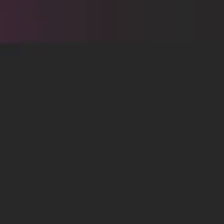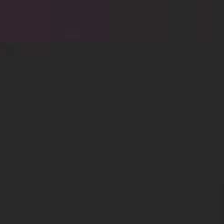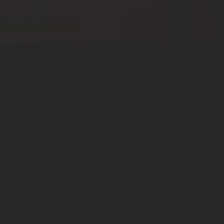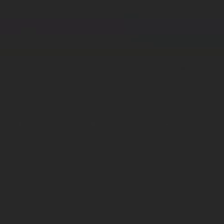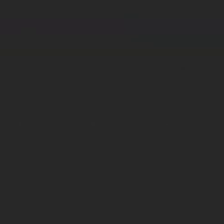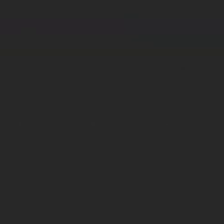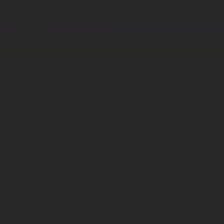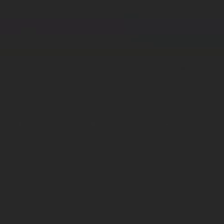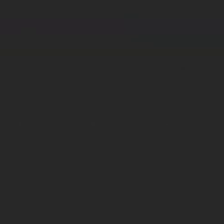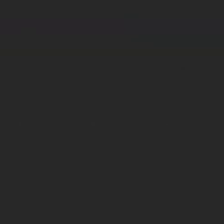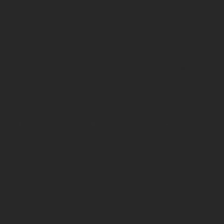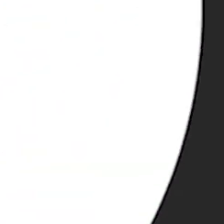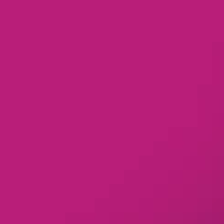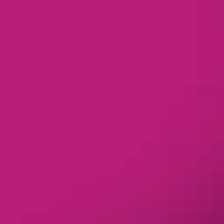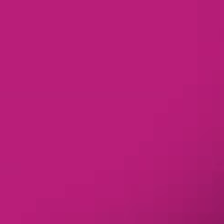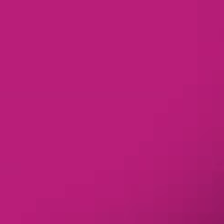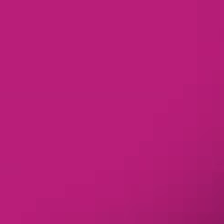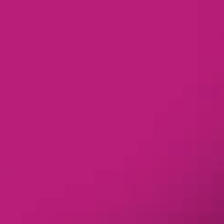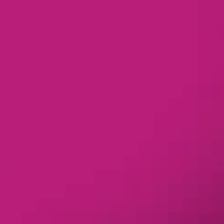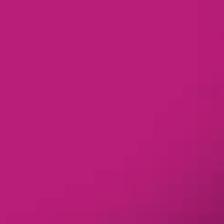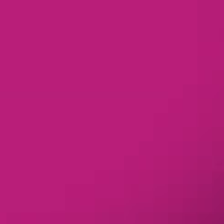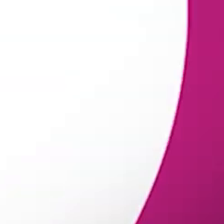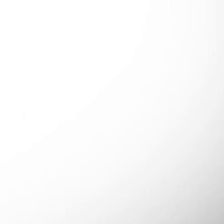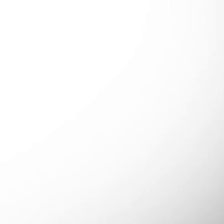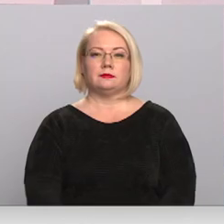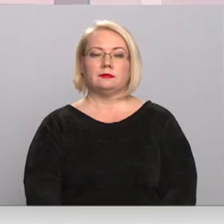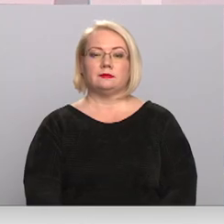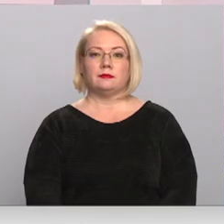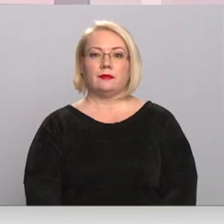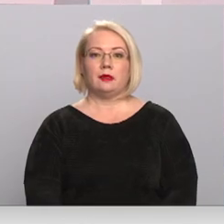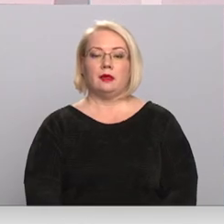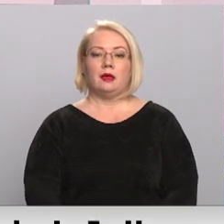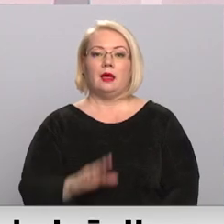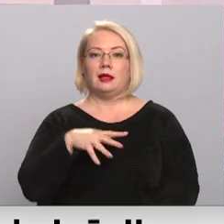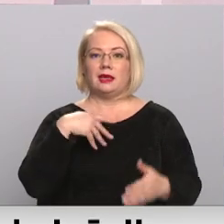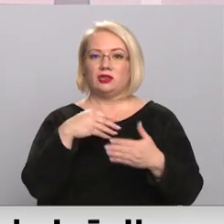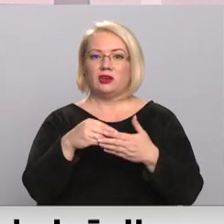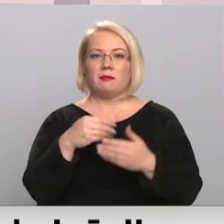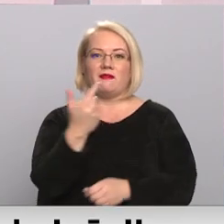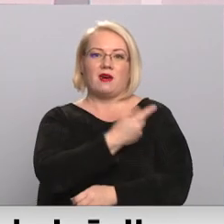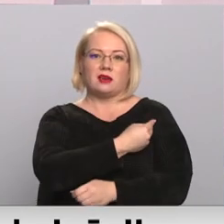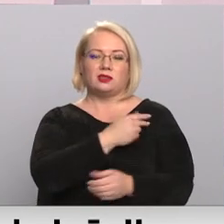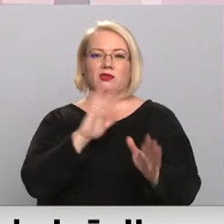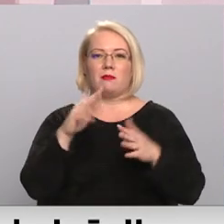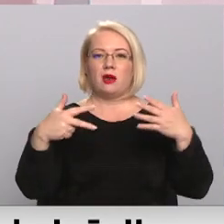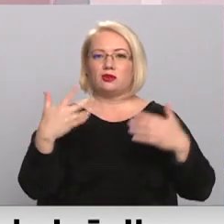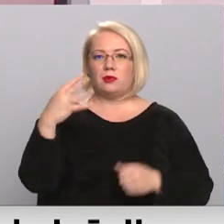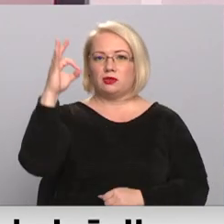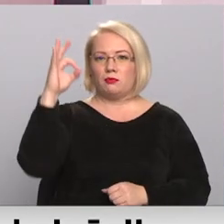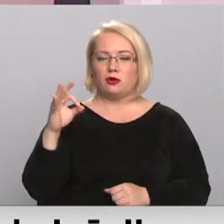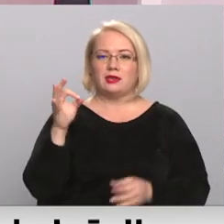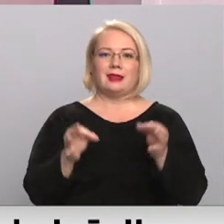Re! Viss ēters ir te! Līdz šim vakcinējušies ap 85%